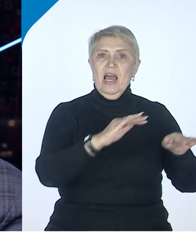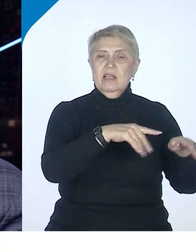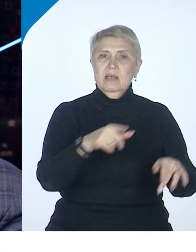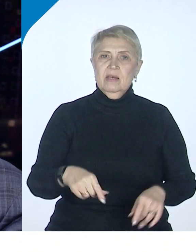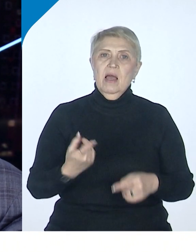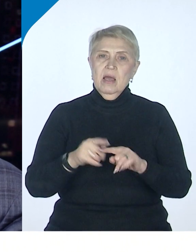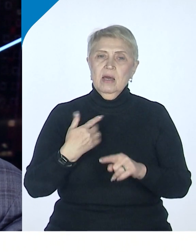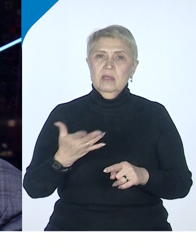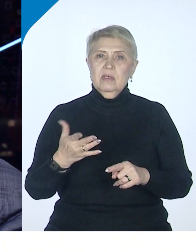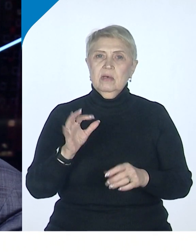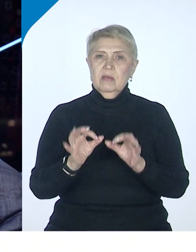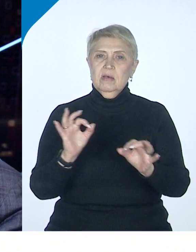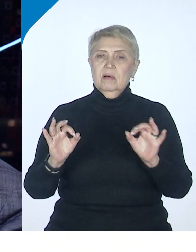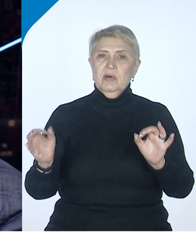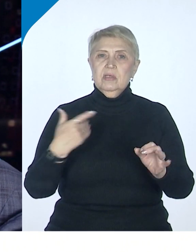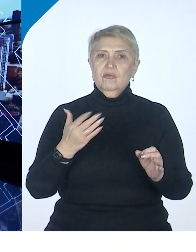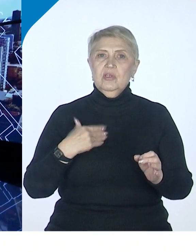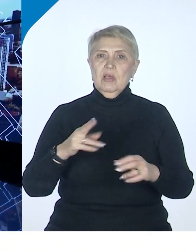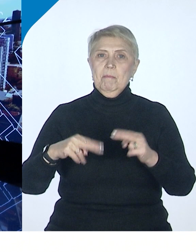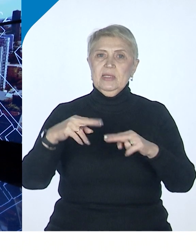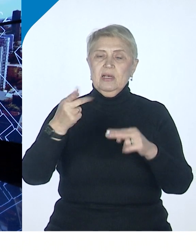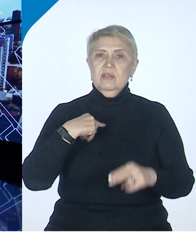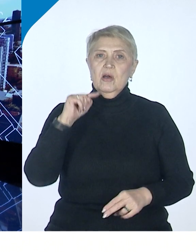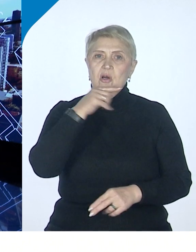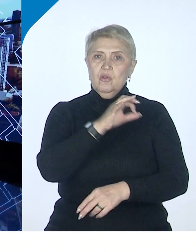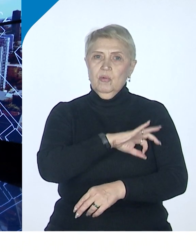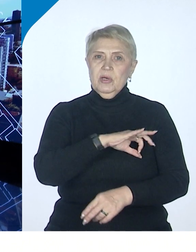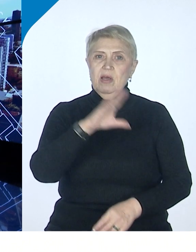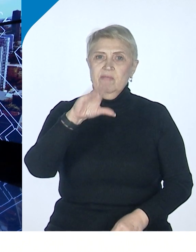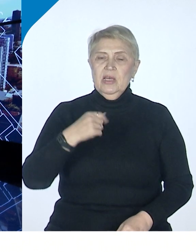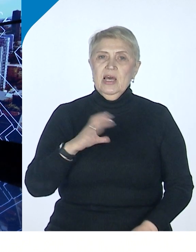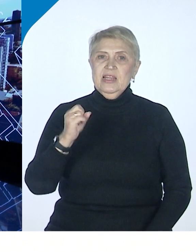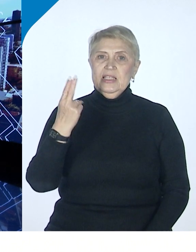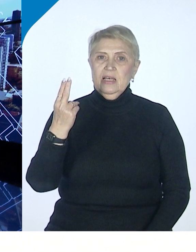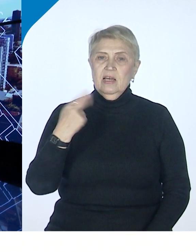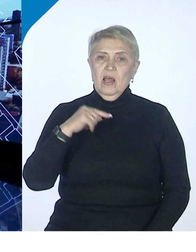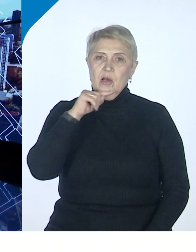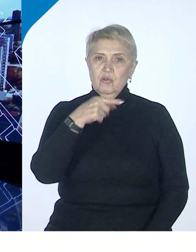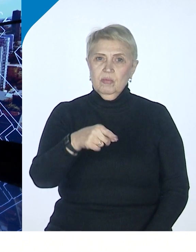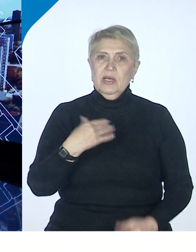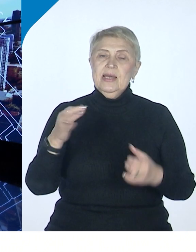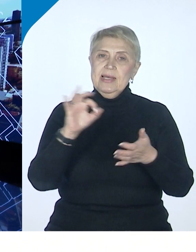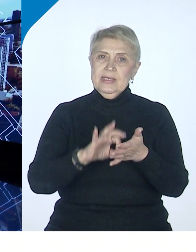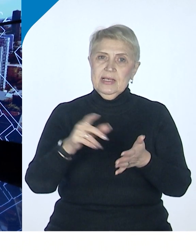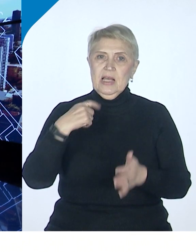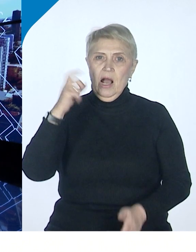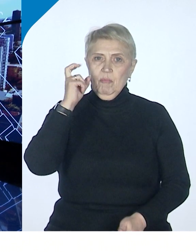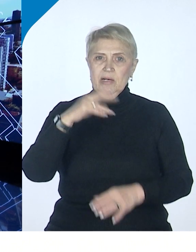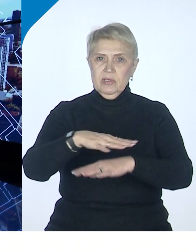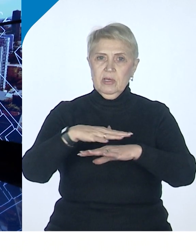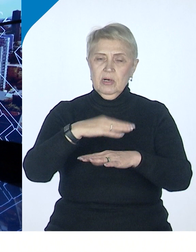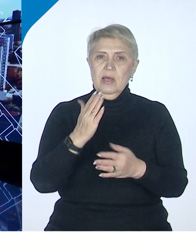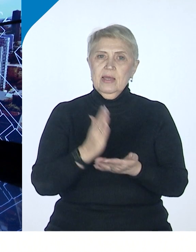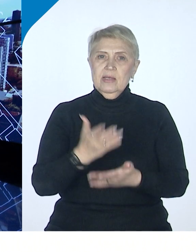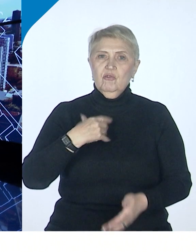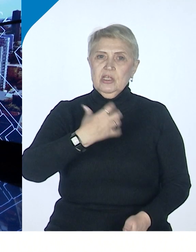это рациональное построение экономики теперь, всей национальной экономики. И здесь Хабаровский край имеет очень важное значение.